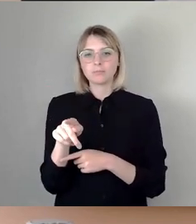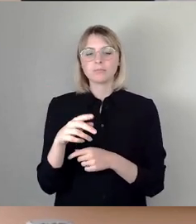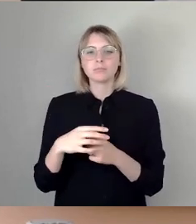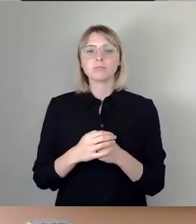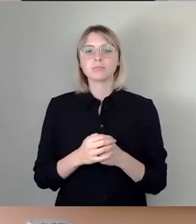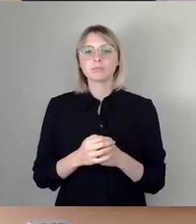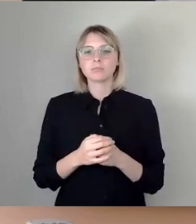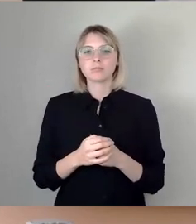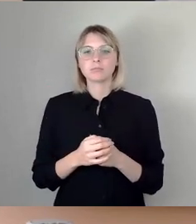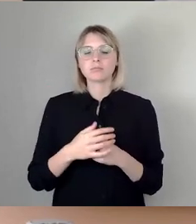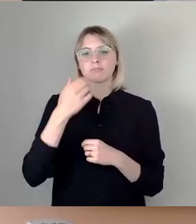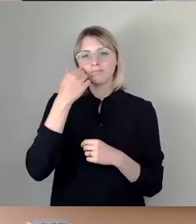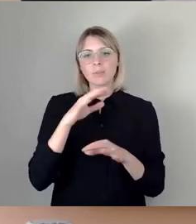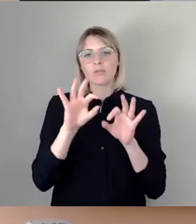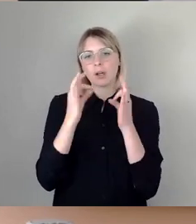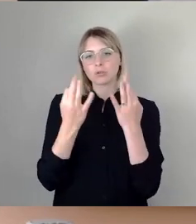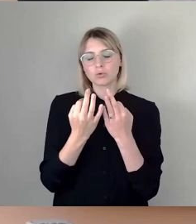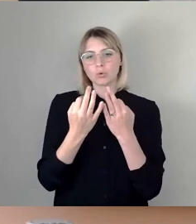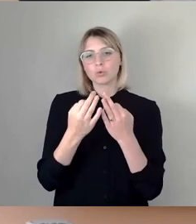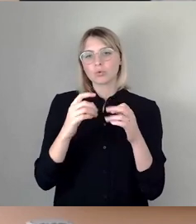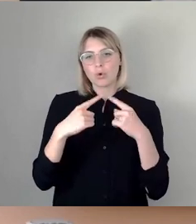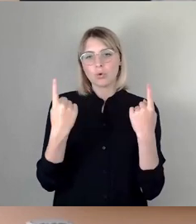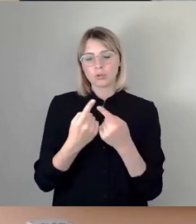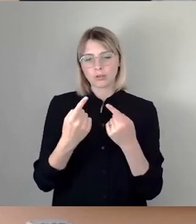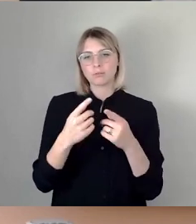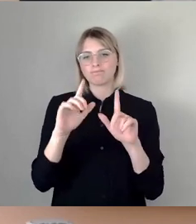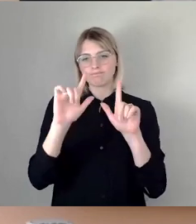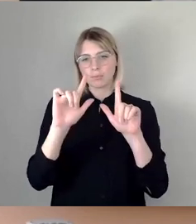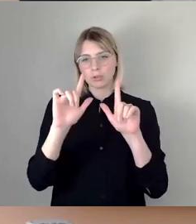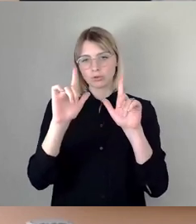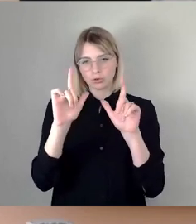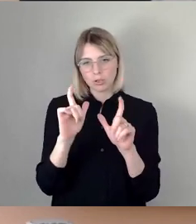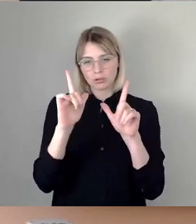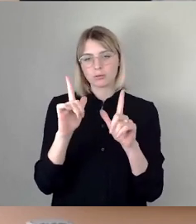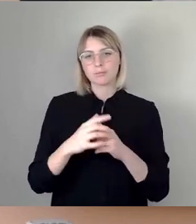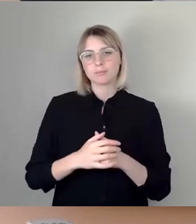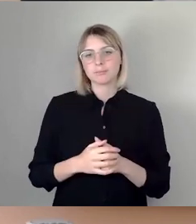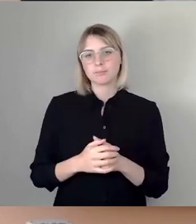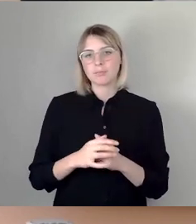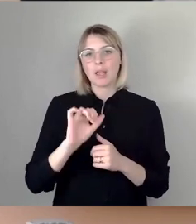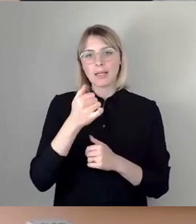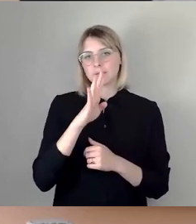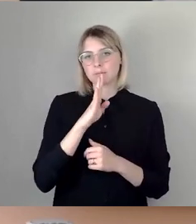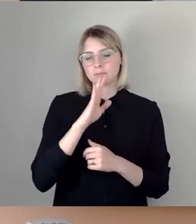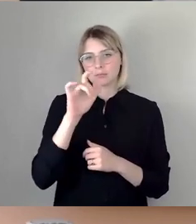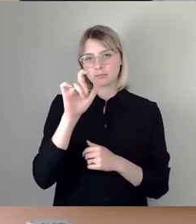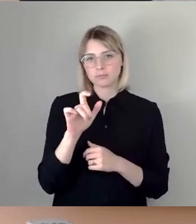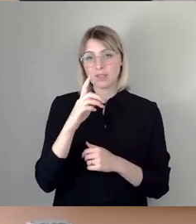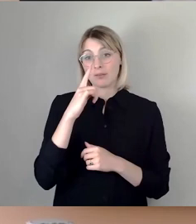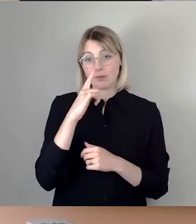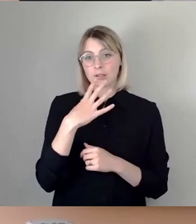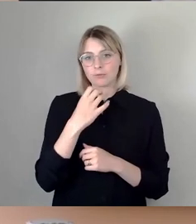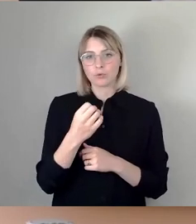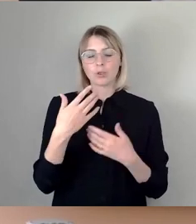Fraktionsrunde starten. Erste Redner wären, wenn gewünscht, freie Bürger,